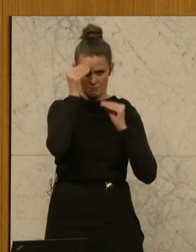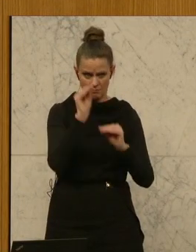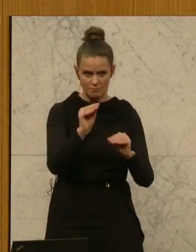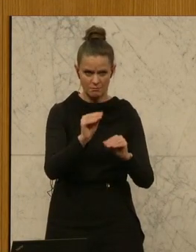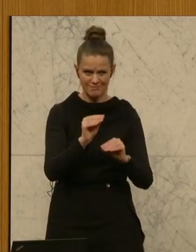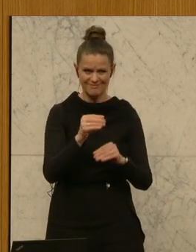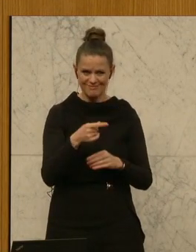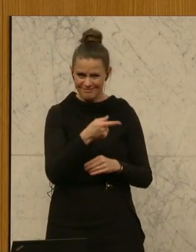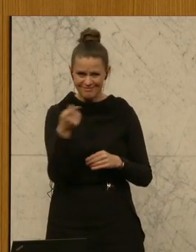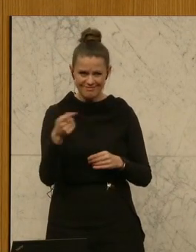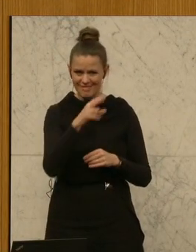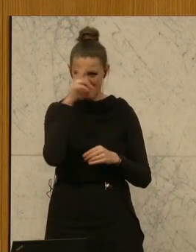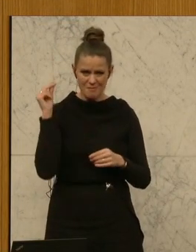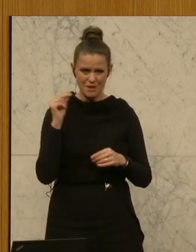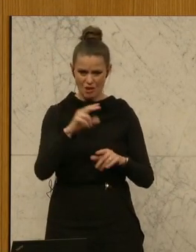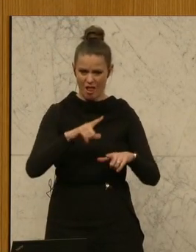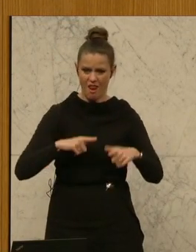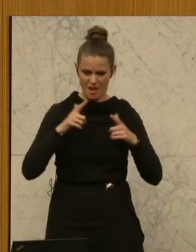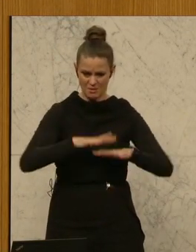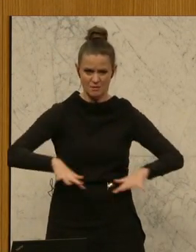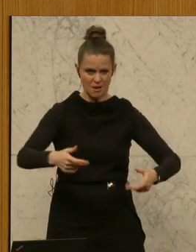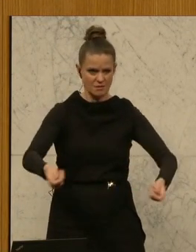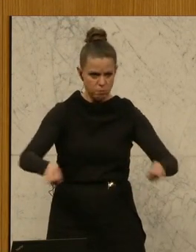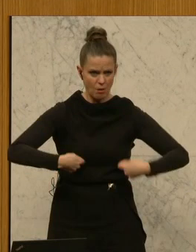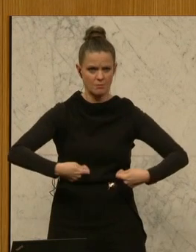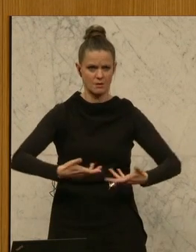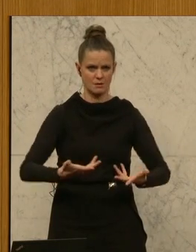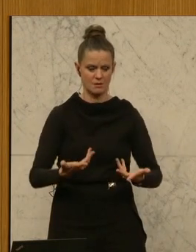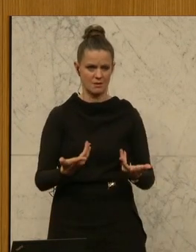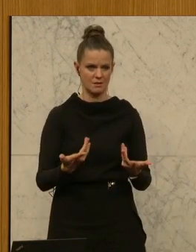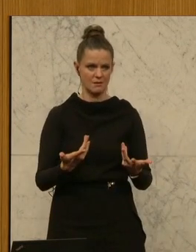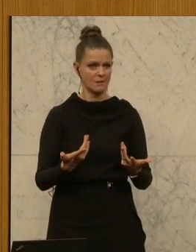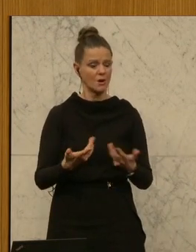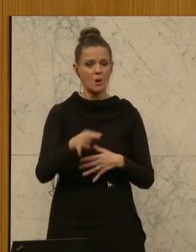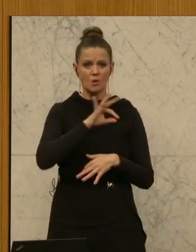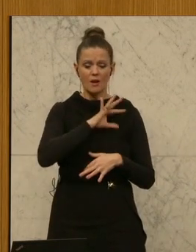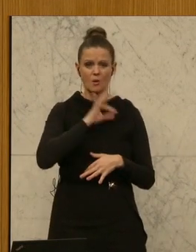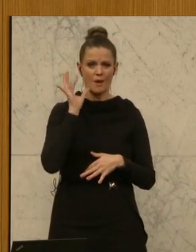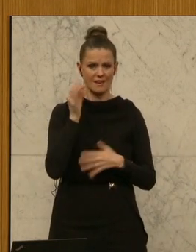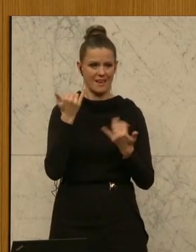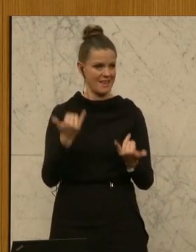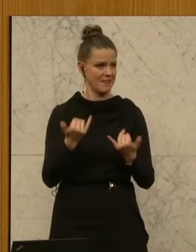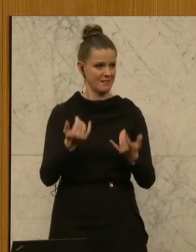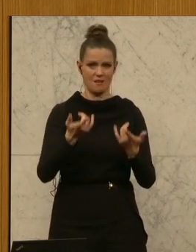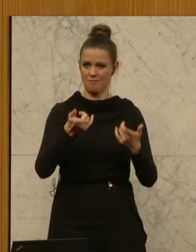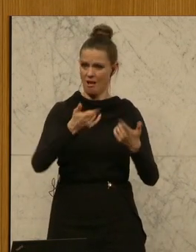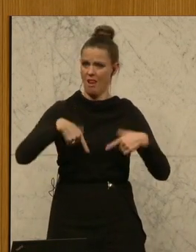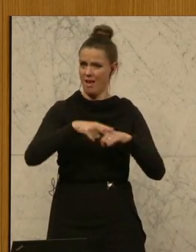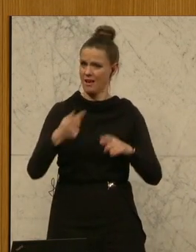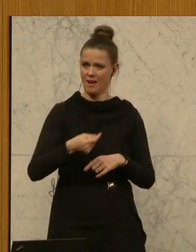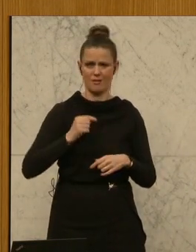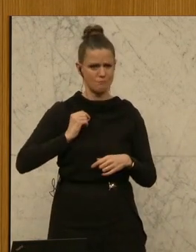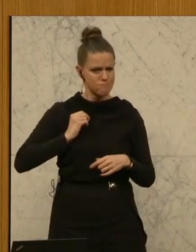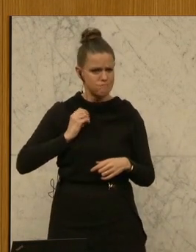Und ihr entzieht diesen Menschen die Lebensgrundlage. Und geschätzte Kolleginnen und Kollegen, es kann nicht sein in einem der reichsten Länder, dass die